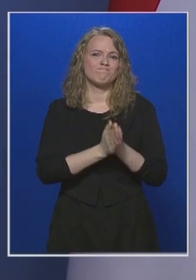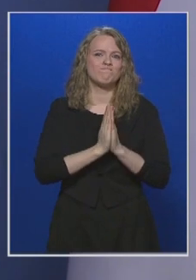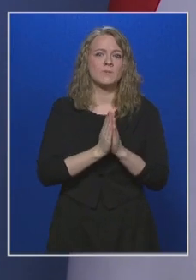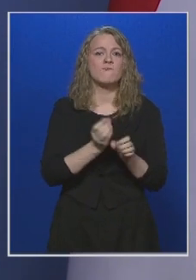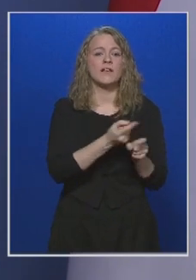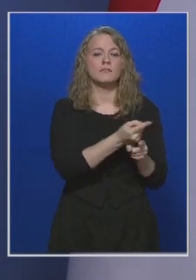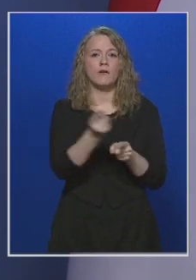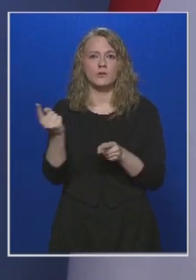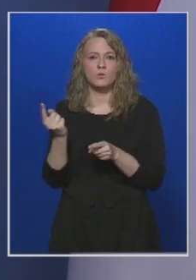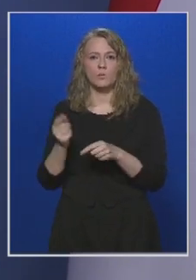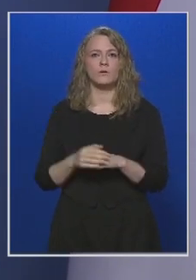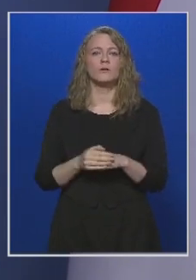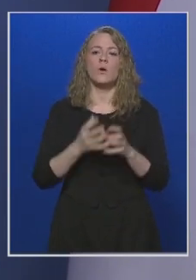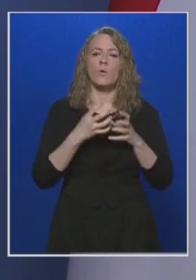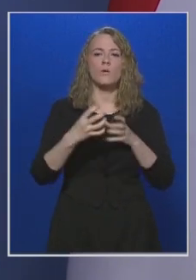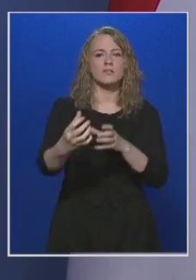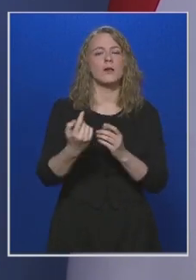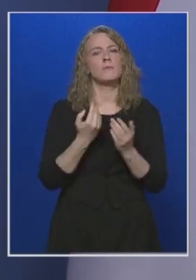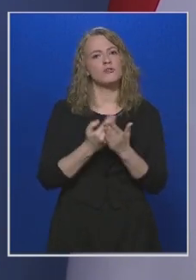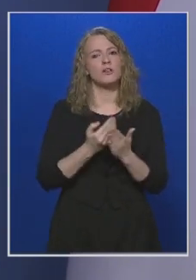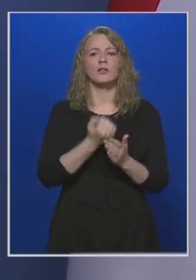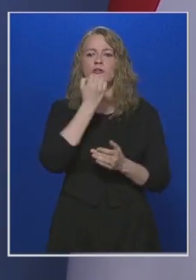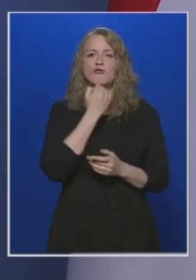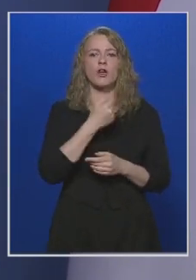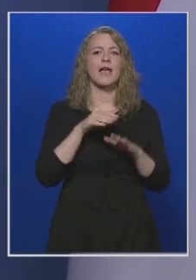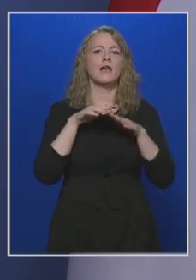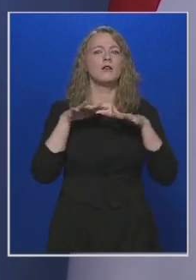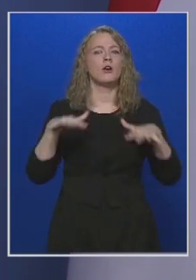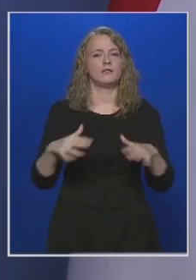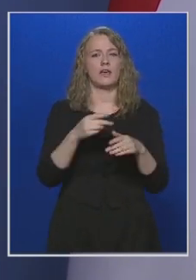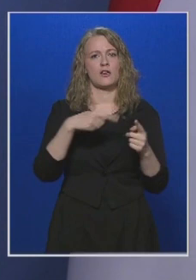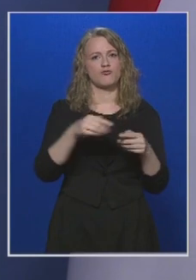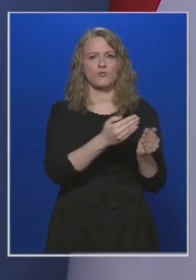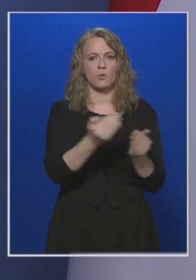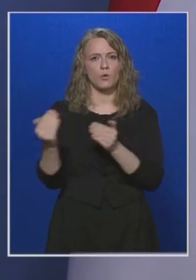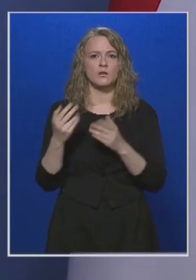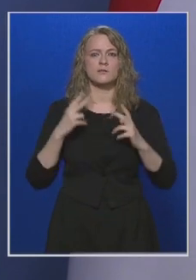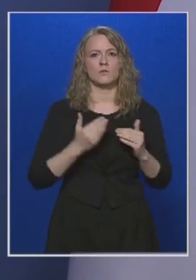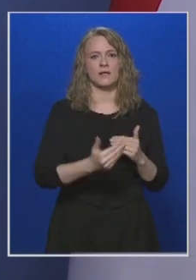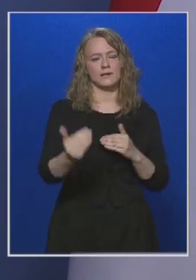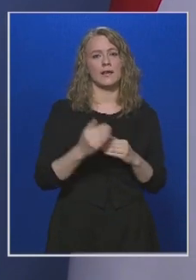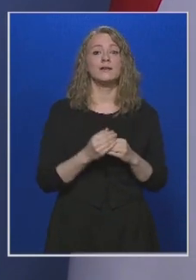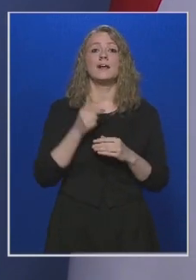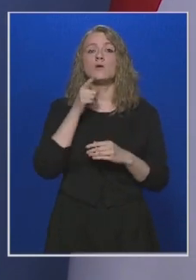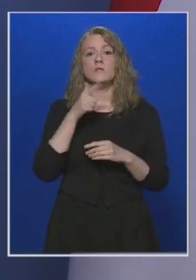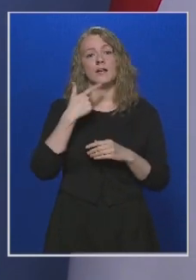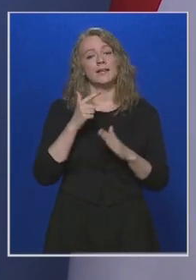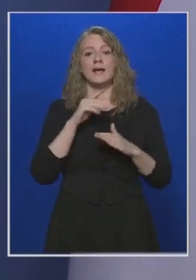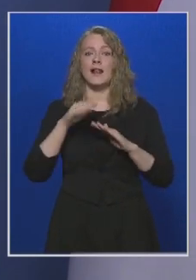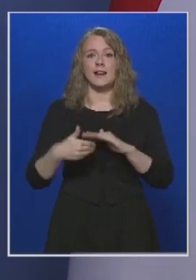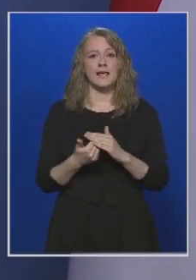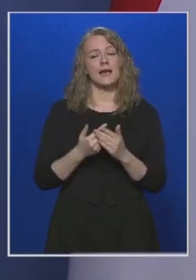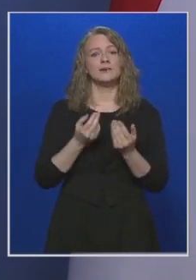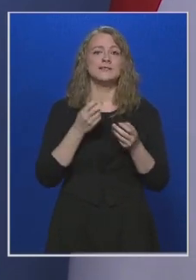fenntartóktól, hogy hosszabbítsák meg saját hatáskörben az egyetemi szünetet. Tehát ugyan 27-én lejár ezeknek az